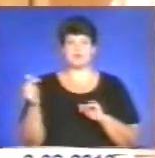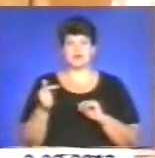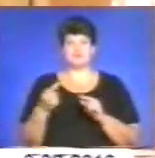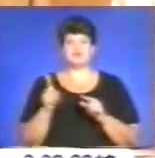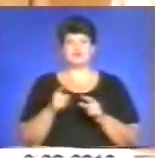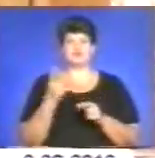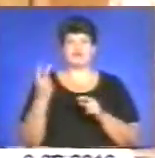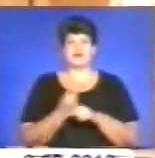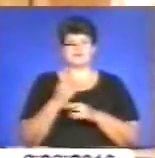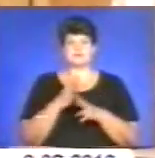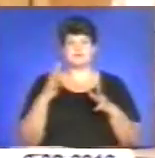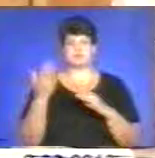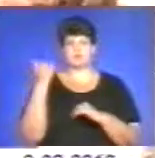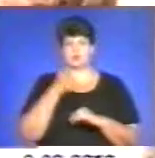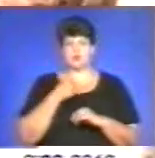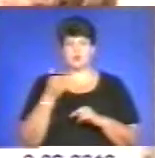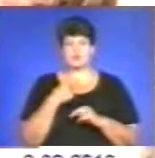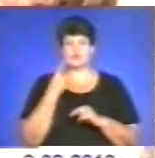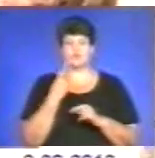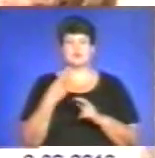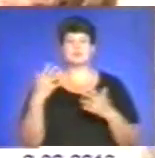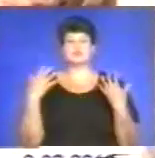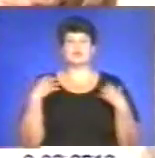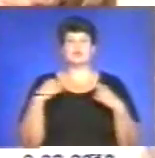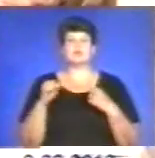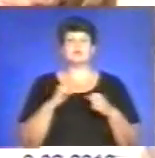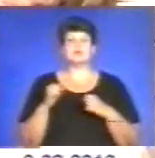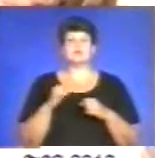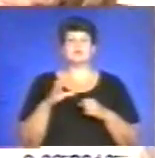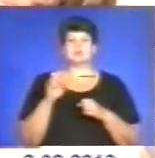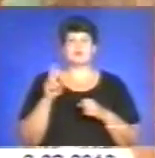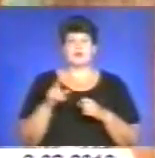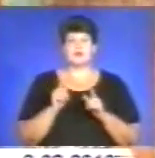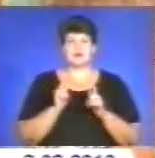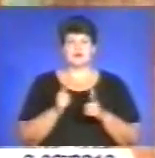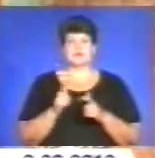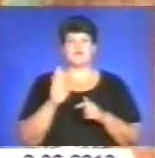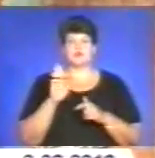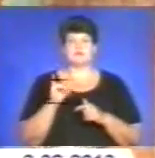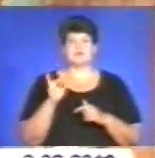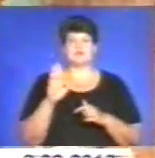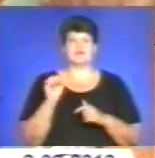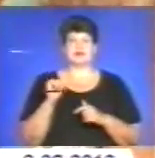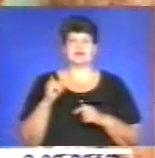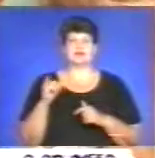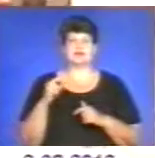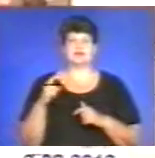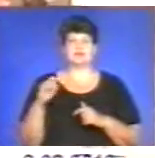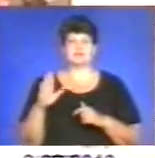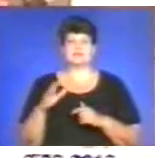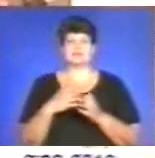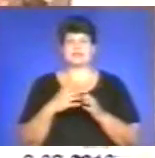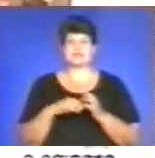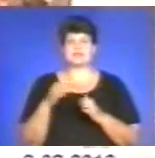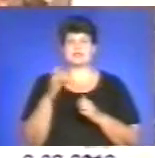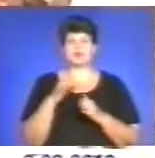що вдвічі більше, ніж торік, зазначає начальник управління соціальних гарантій департаменту Володимир Івахов. Середній розмір цієї допомоги